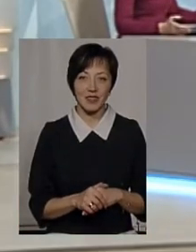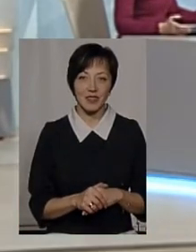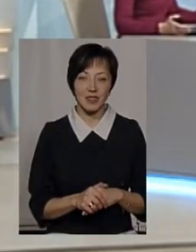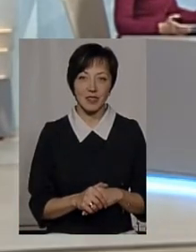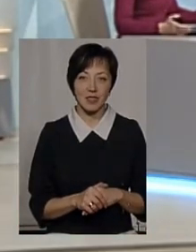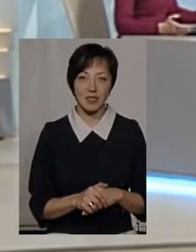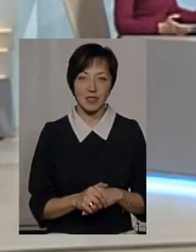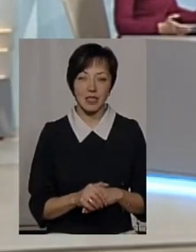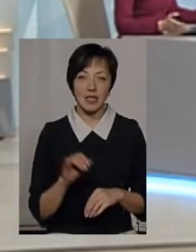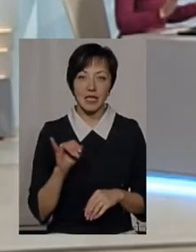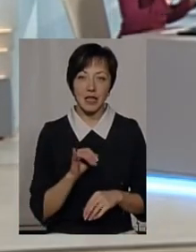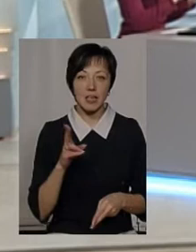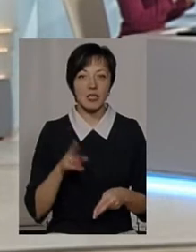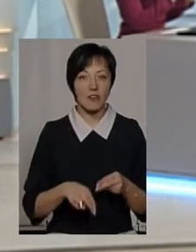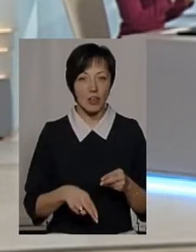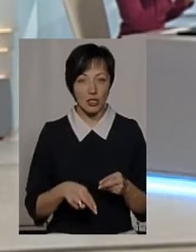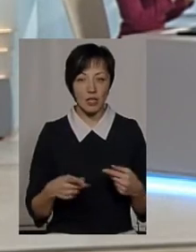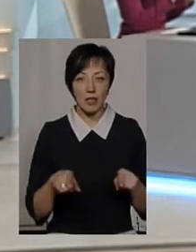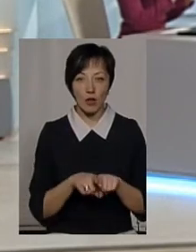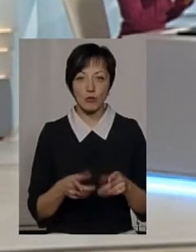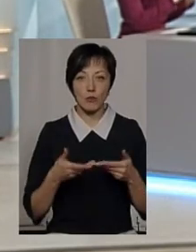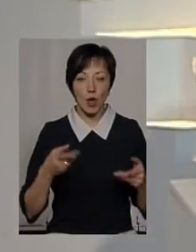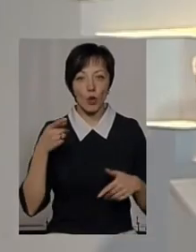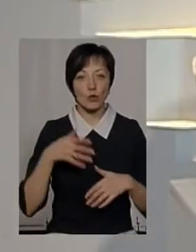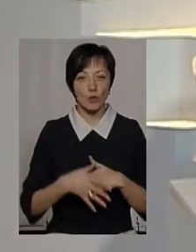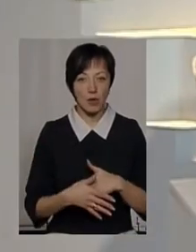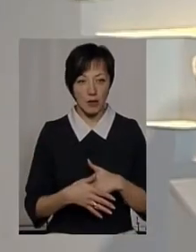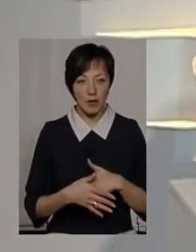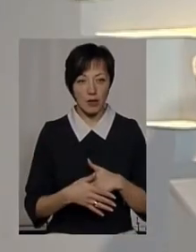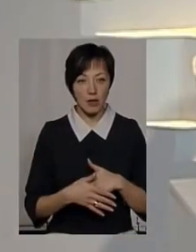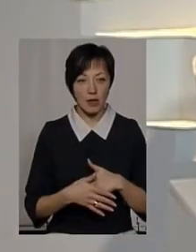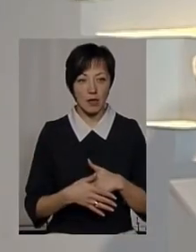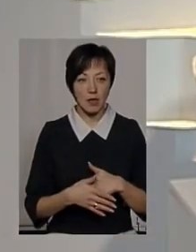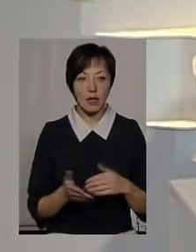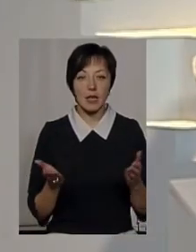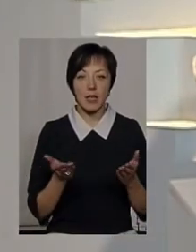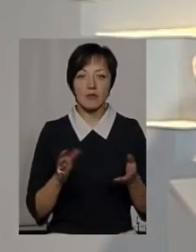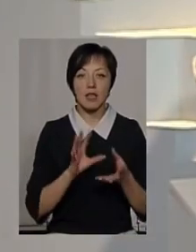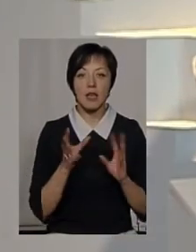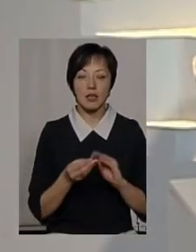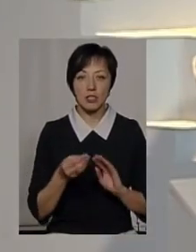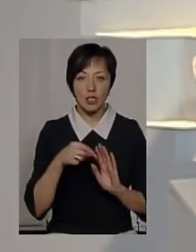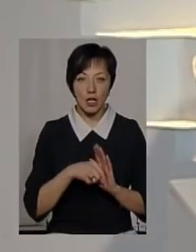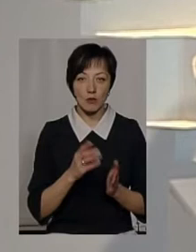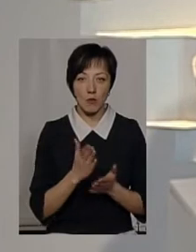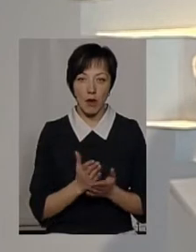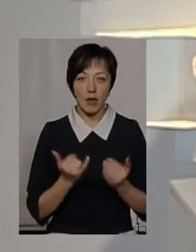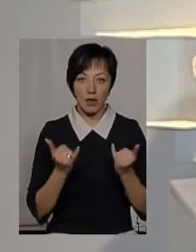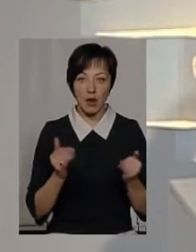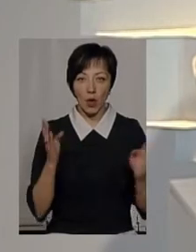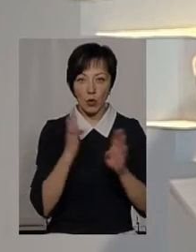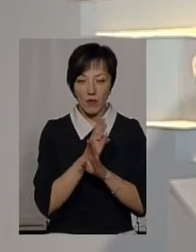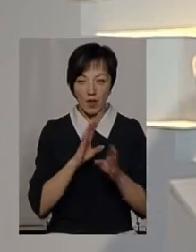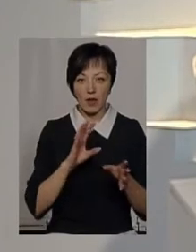Ну і на завершення, так, щоб ми розуміли, яке взагалі значення має для